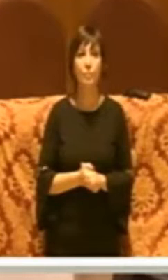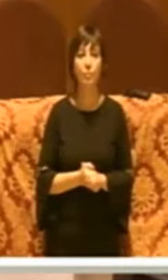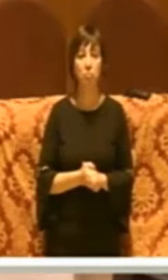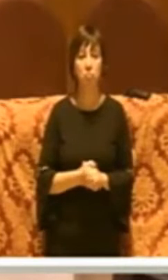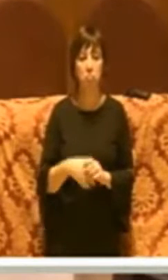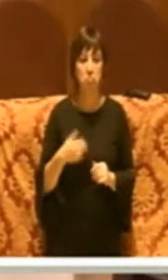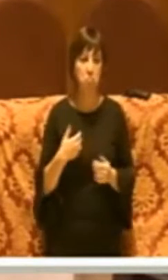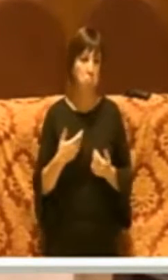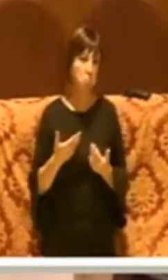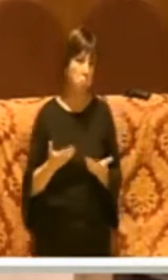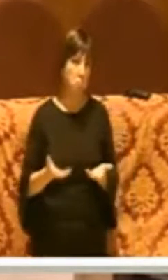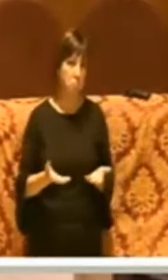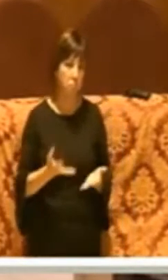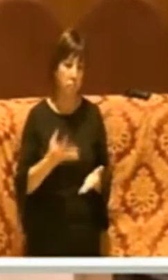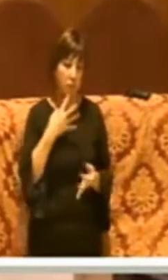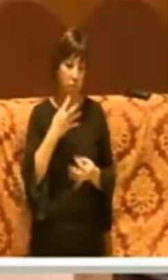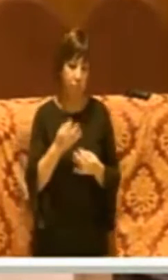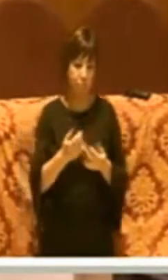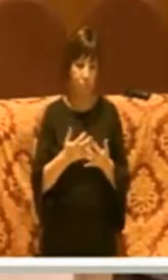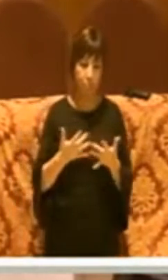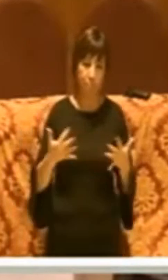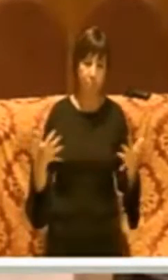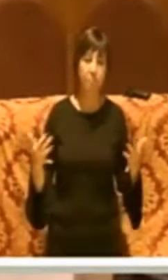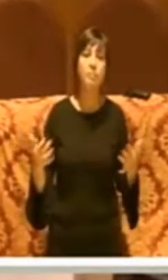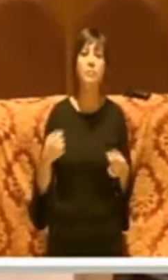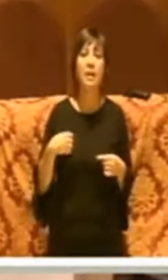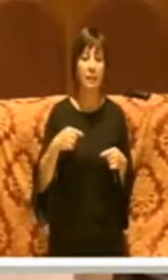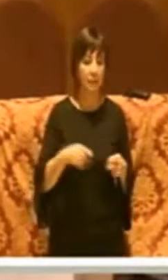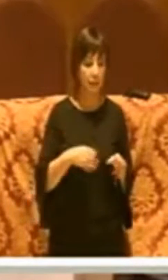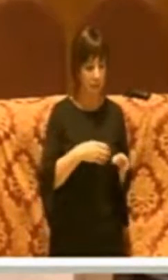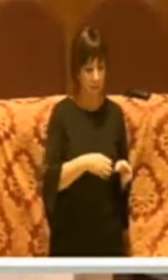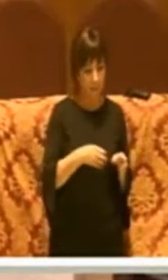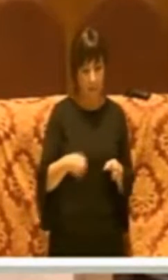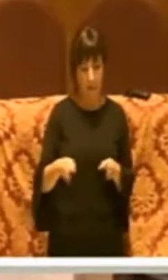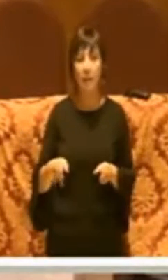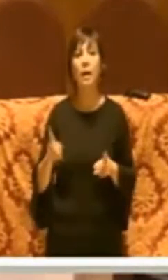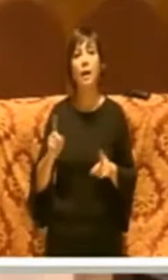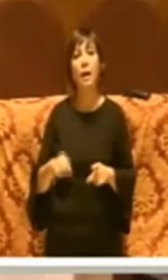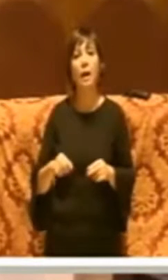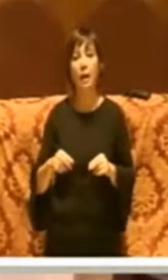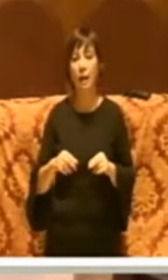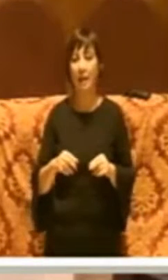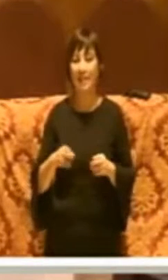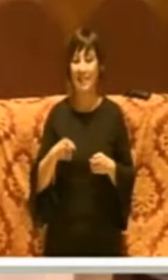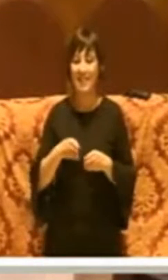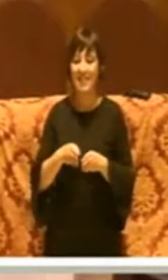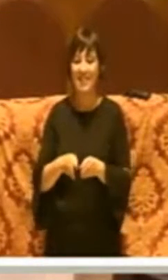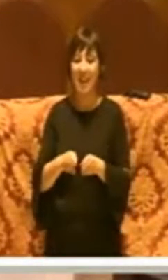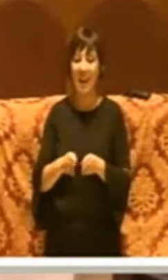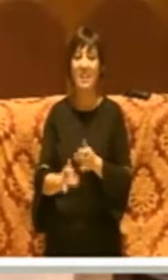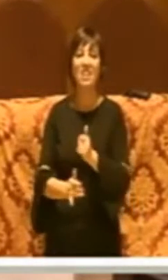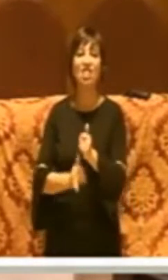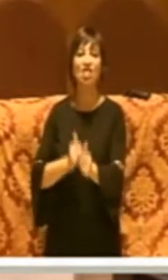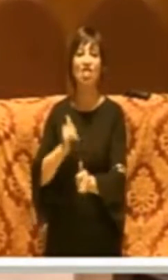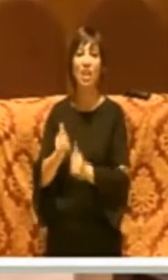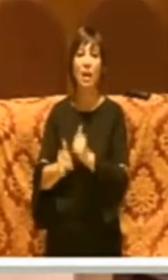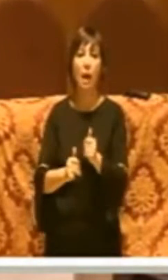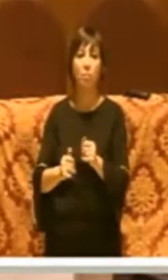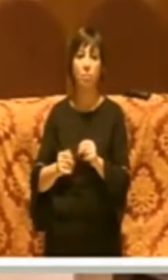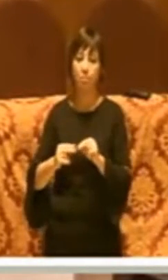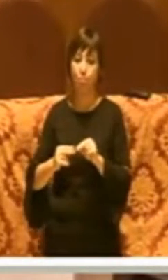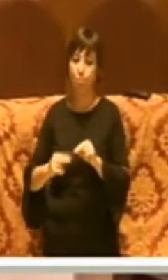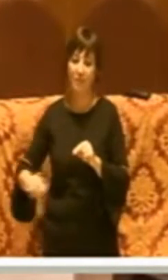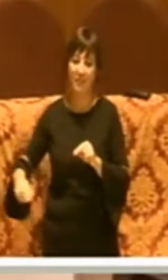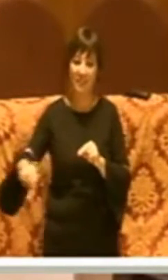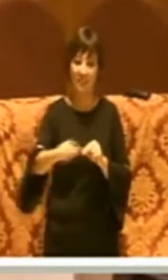passo dalle strade alle strade ciclabili, come si chiamano meglio, le piste ciclabili.